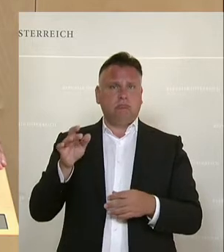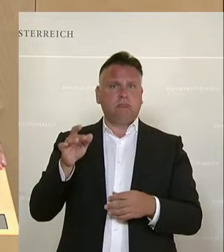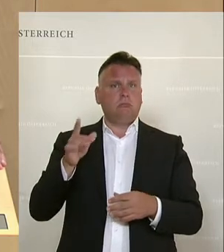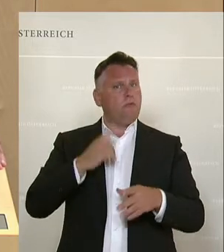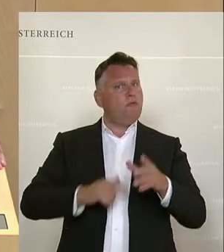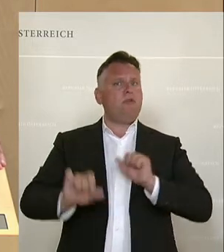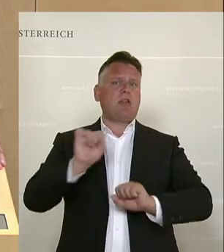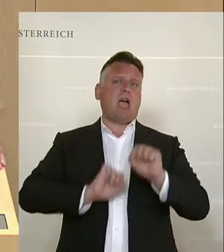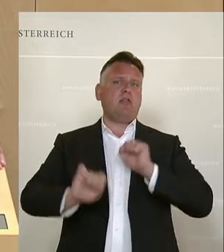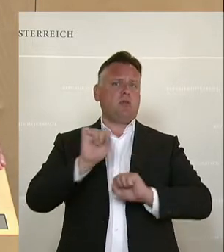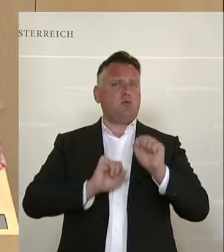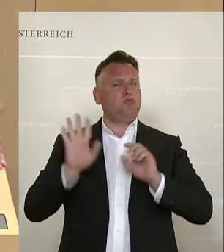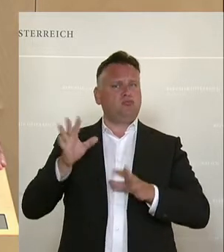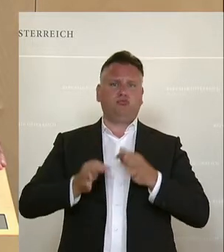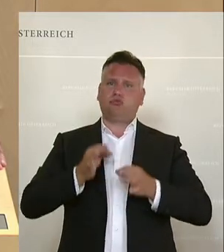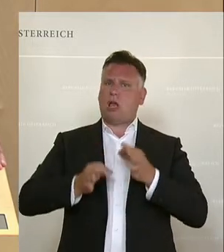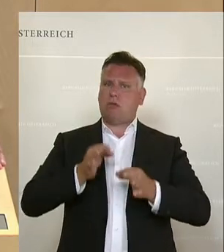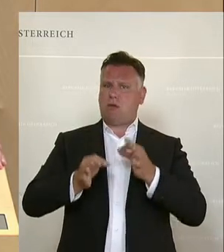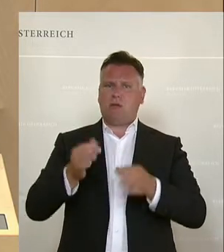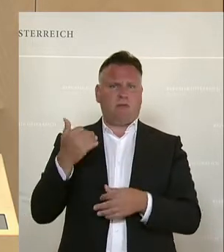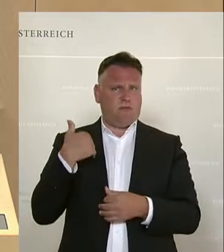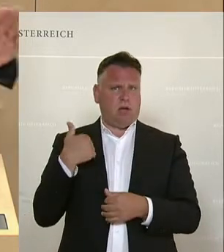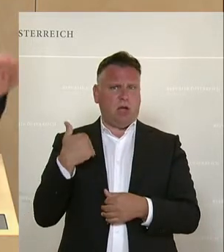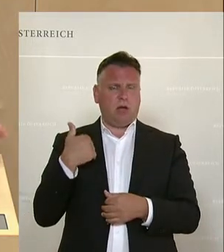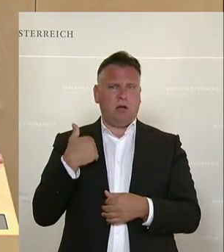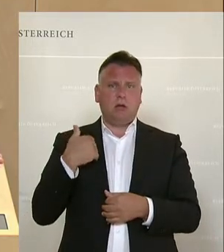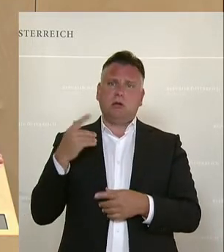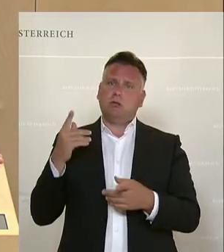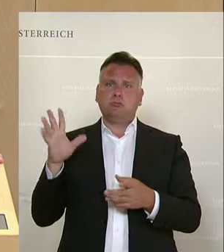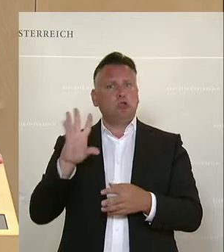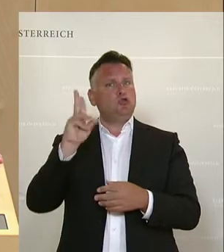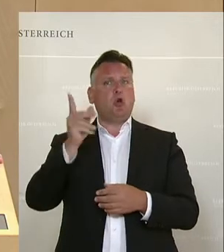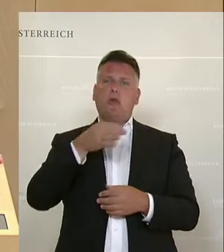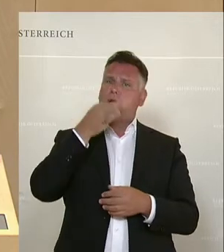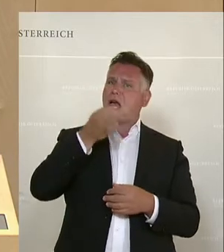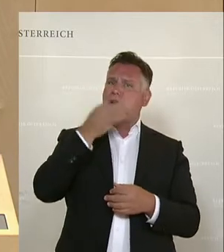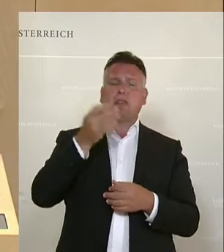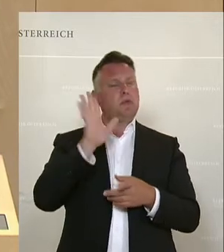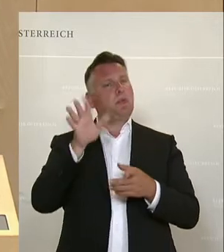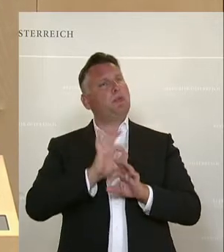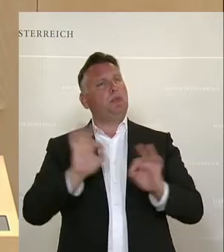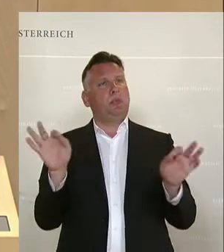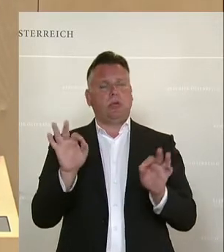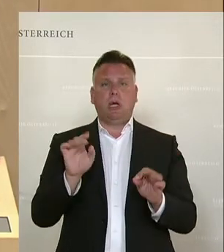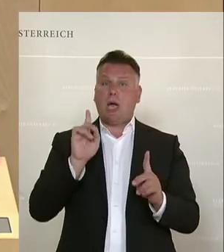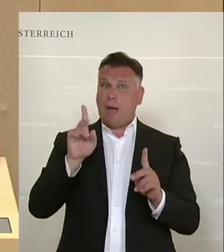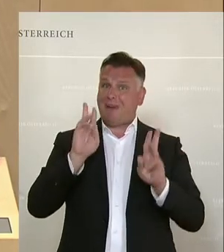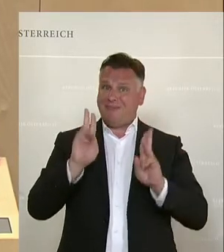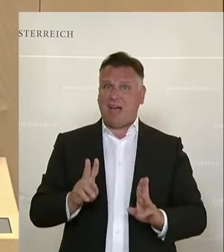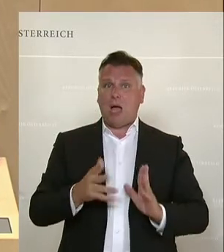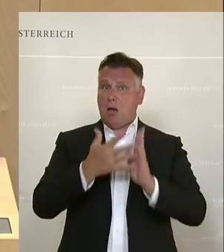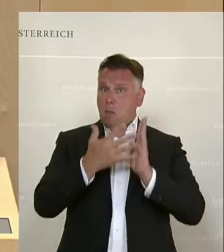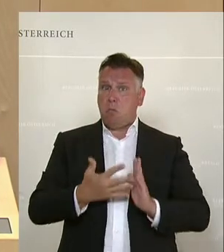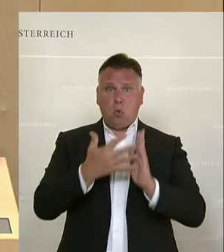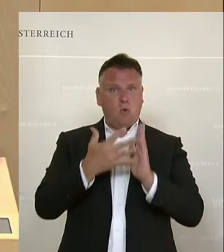Verteidigungsstrategie, wo versucht worden ist, eigentlich alles gut zu reden, schön zu reden und eigentlich diesen Prüfauftrag, den es